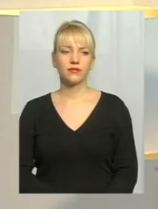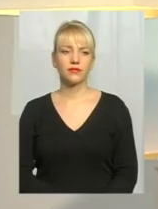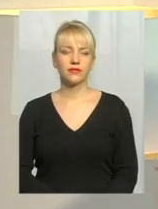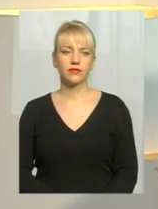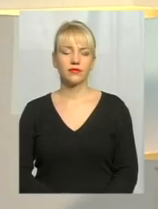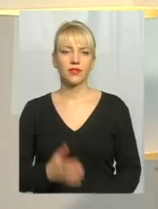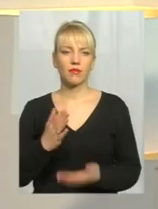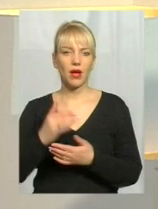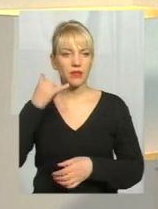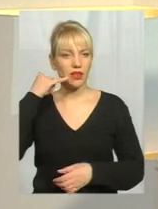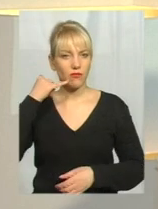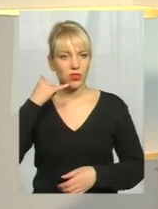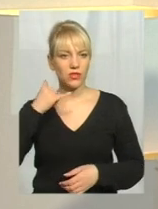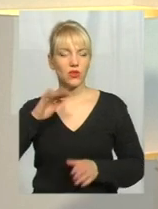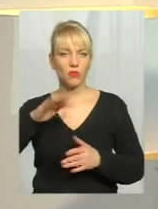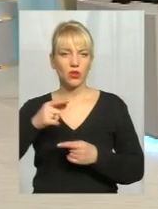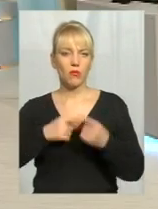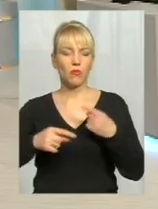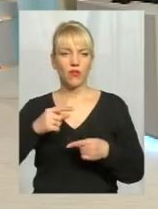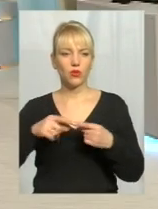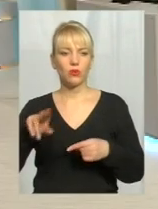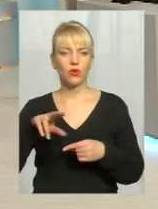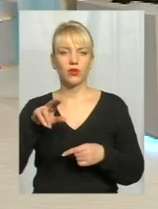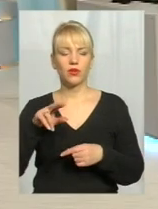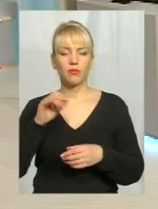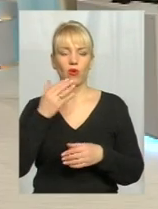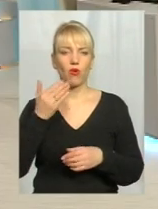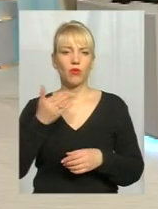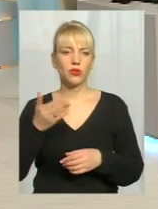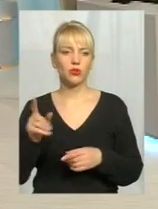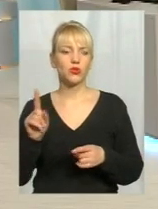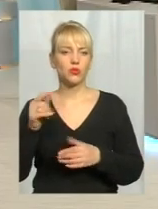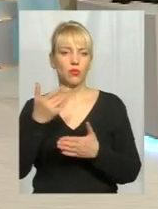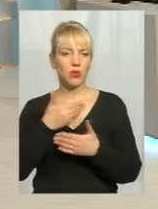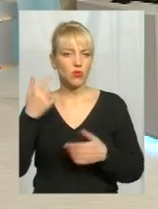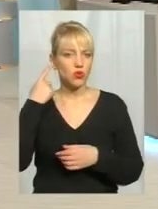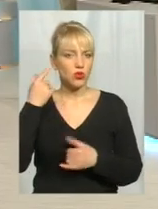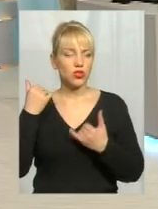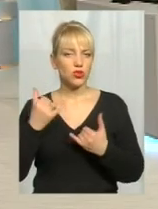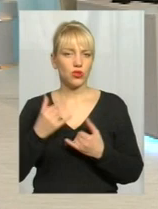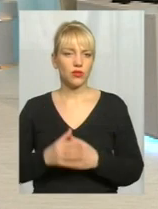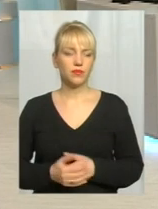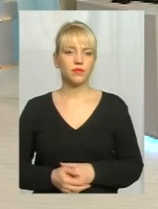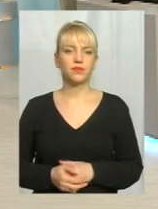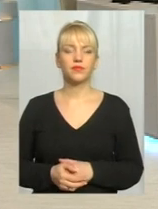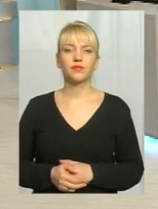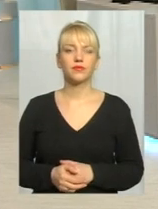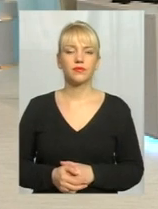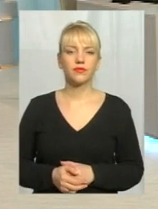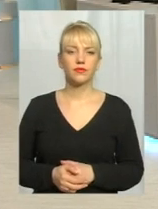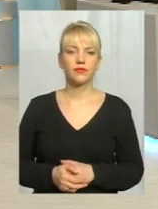Маємо телефонний дзвінок, потім ми повернемось до, прокоментуємо те, що почули щойно. Давайте послухаємо додзвонювача. Алло.